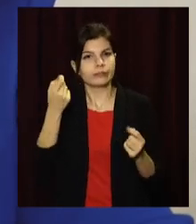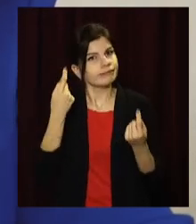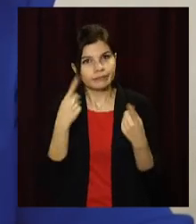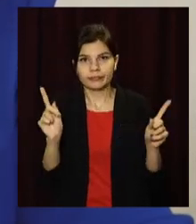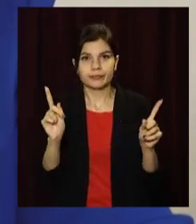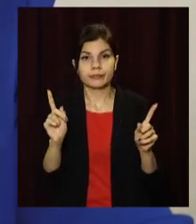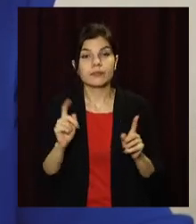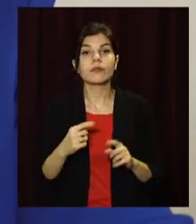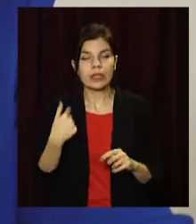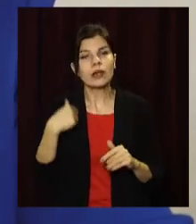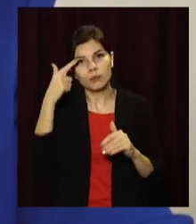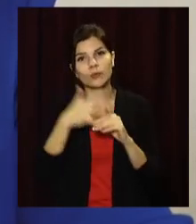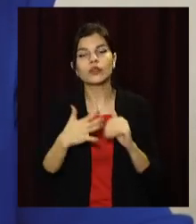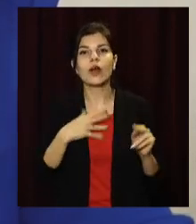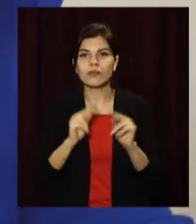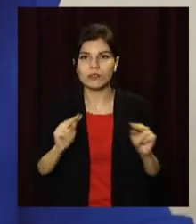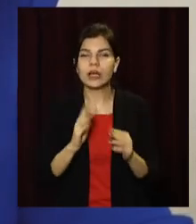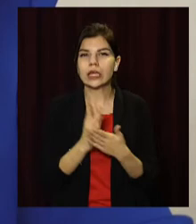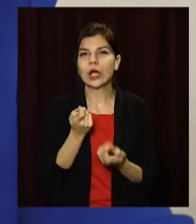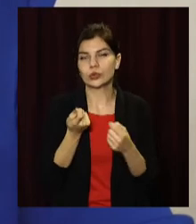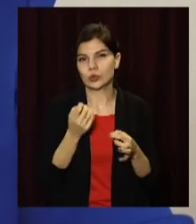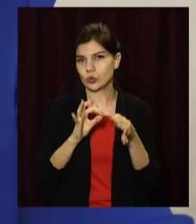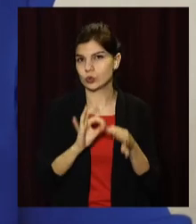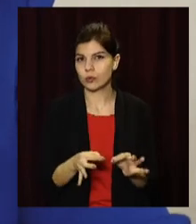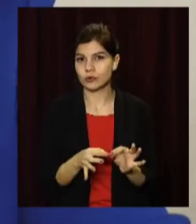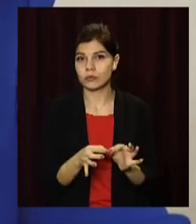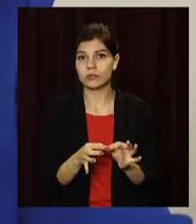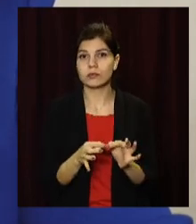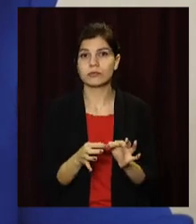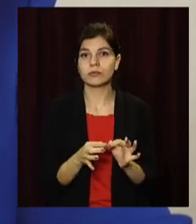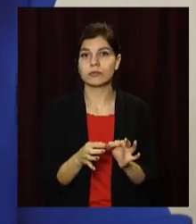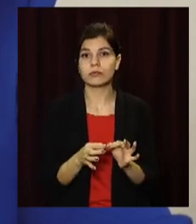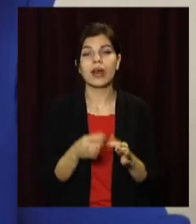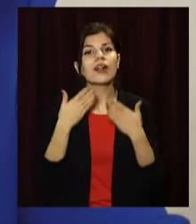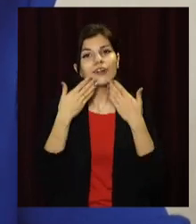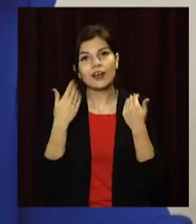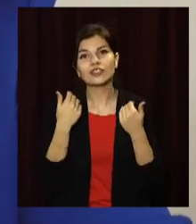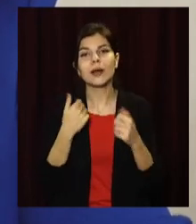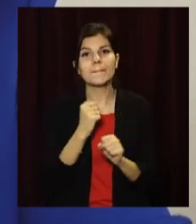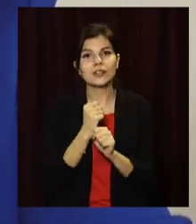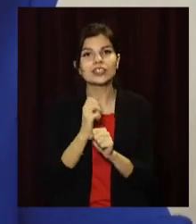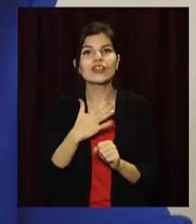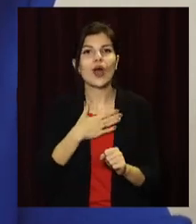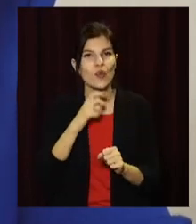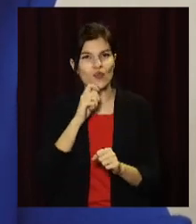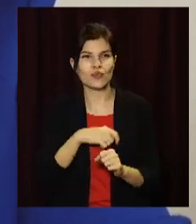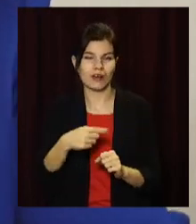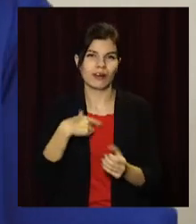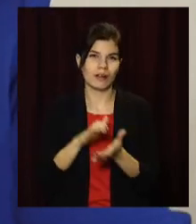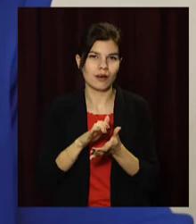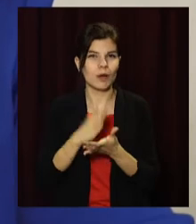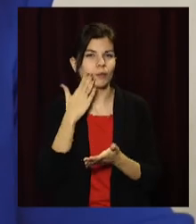розумію, що нашим викладачам достатньо складно, легше працювати з нашими українськими